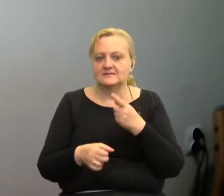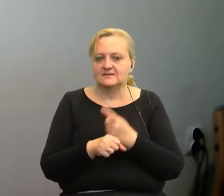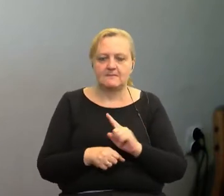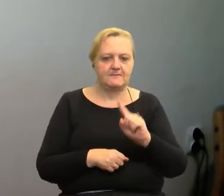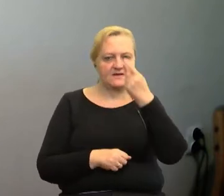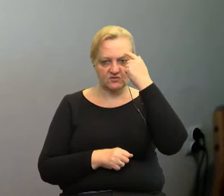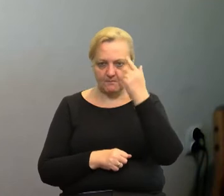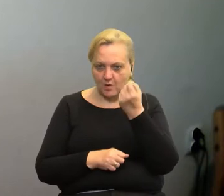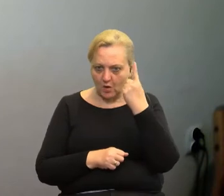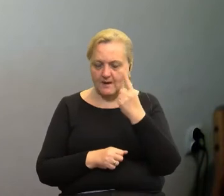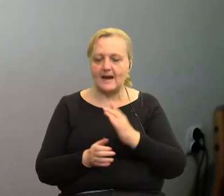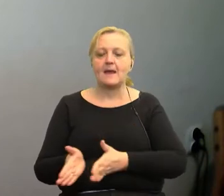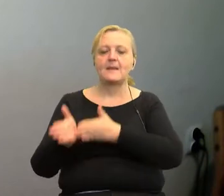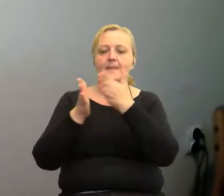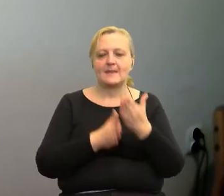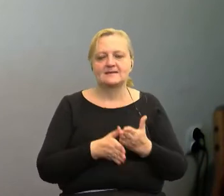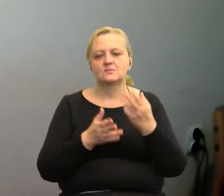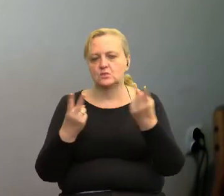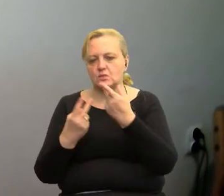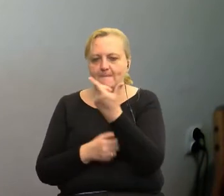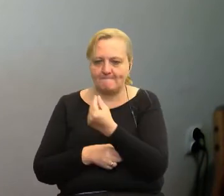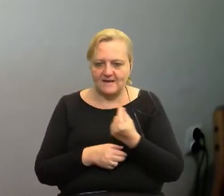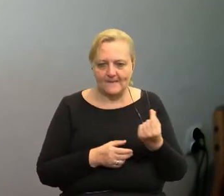pomysł, a później partnerstwo.